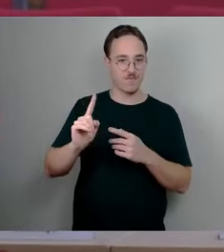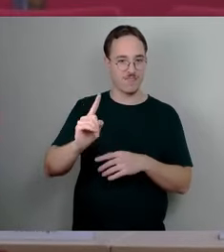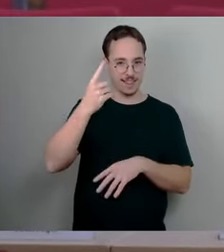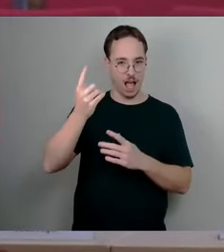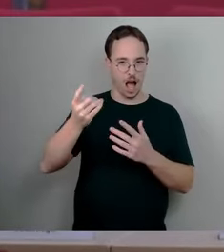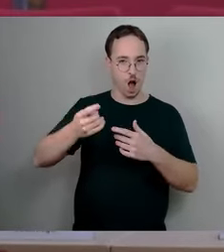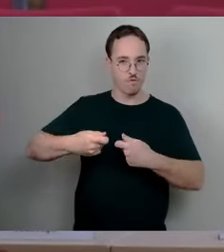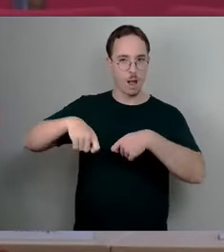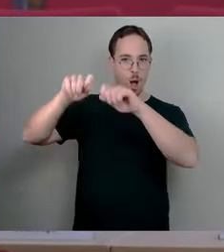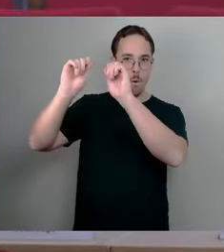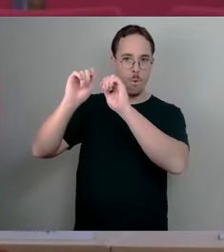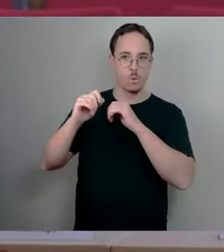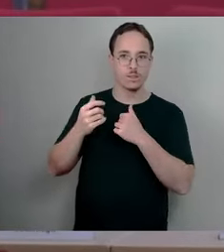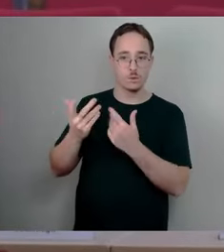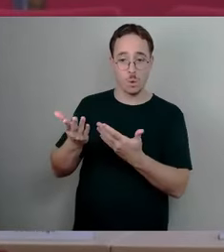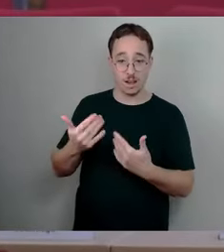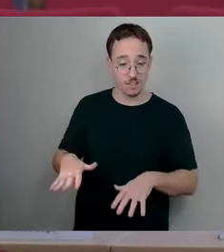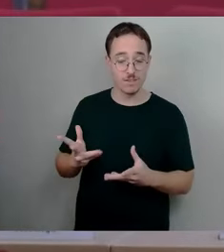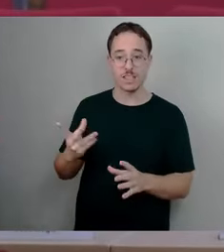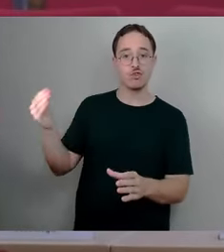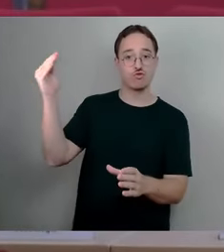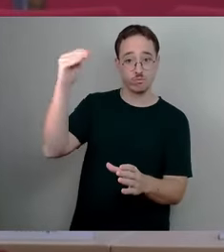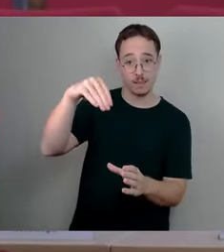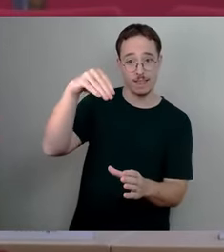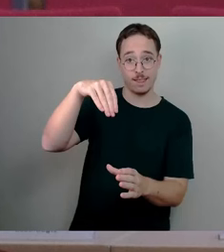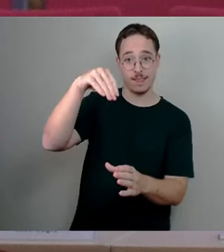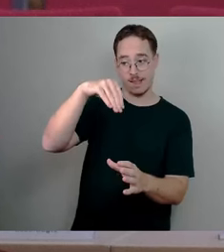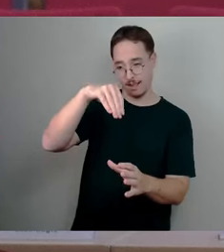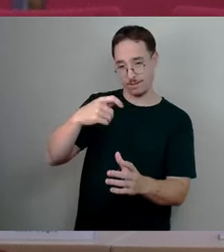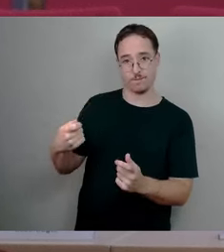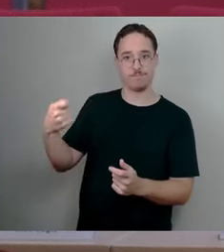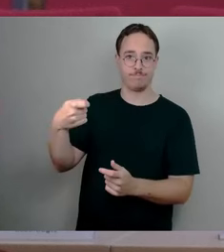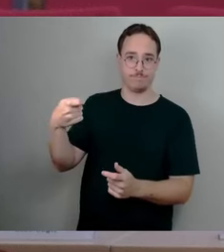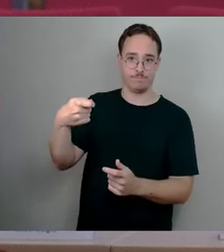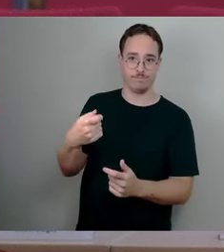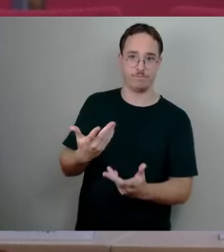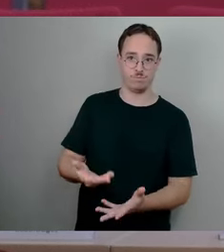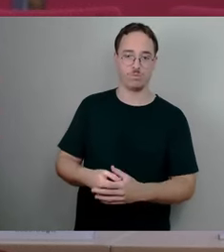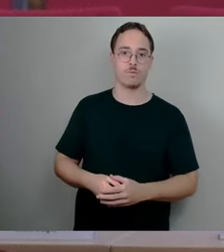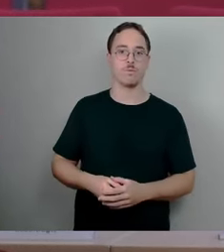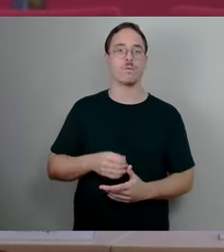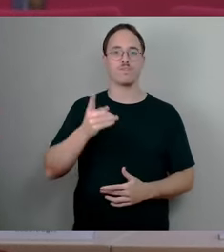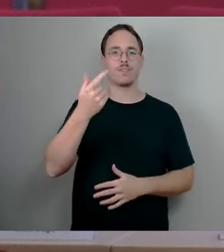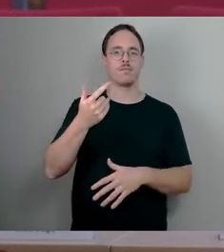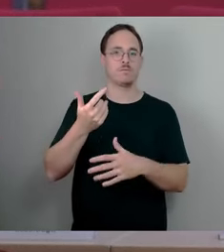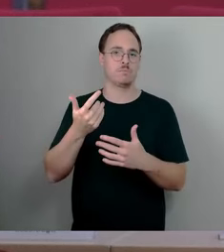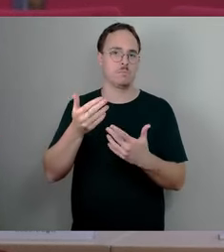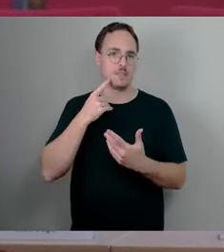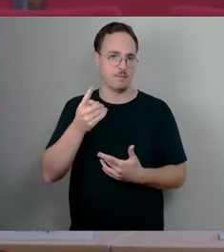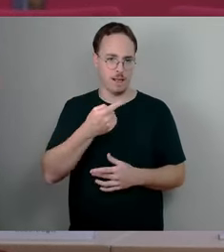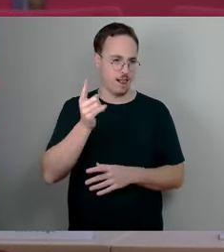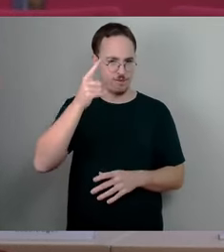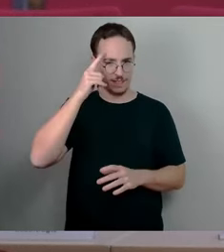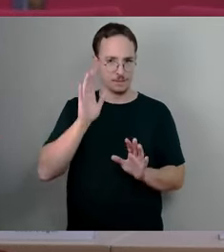Stück Mauerwerk der Ruine drin war. Ich setze die Uhren mal als allgemein bekannt voraus. Und